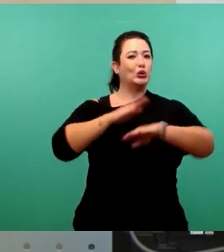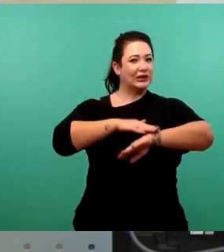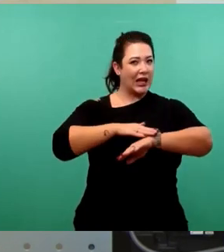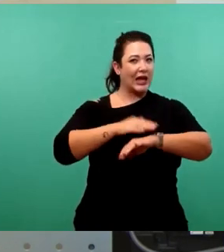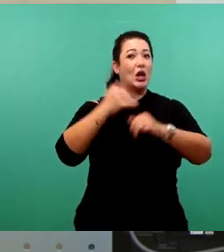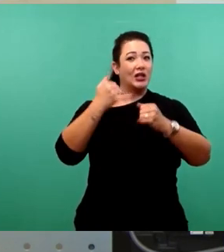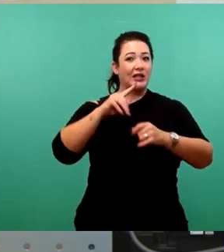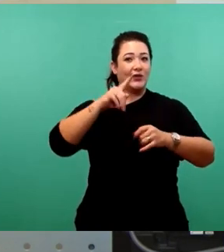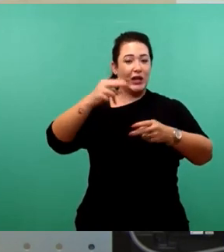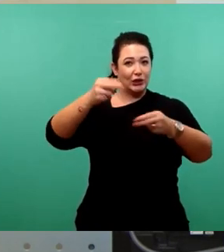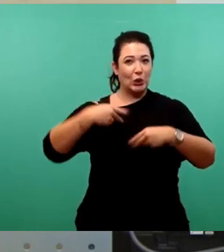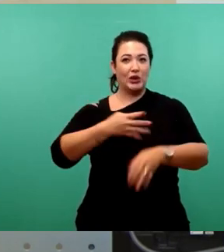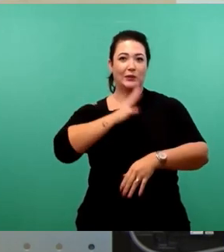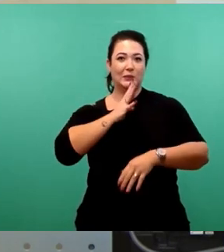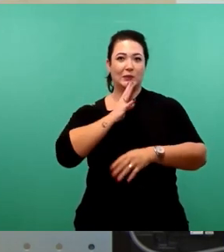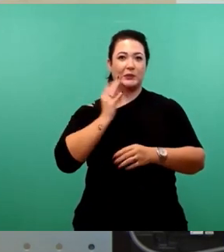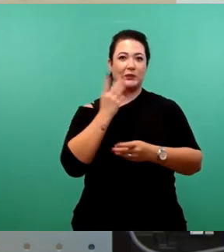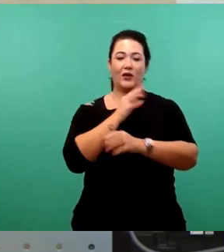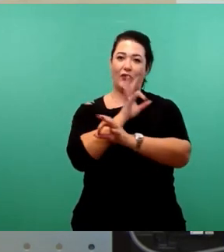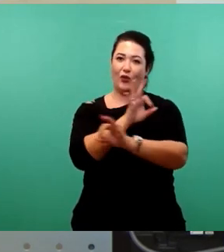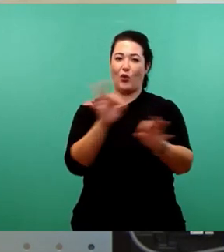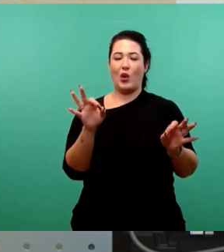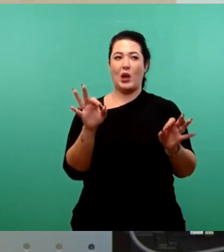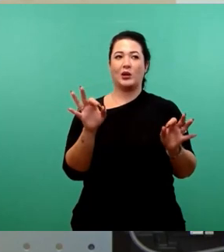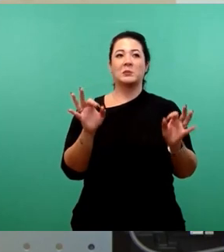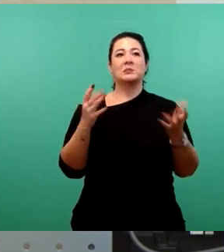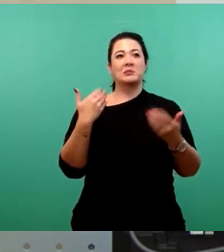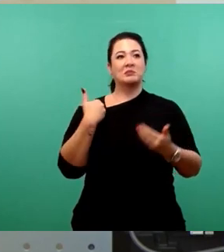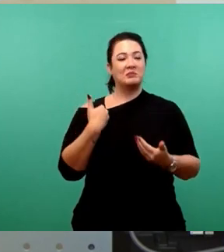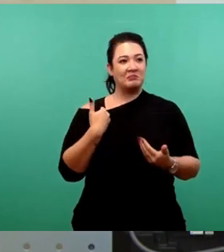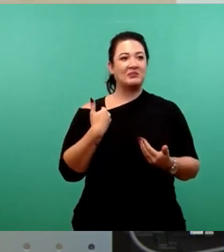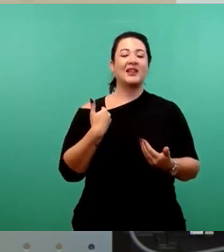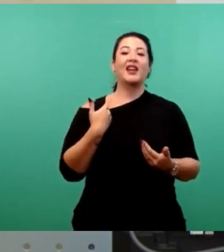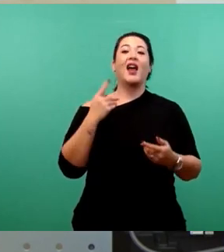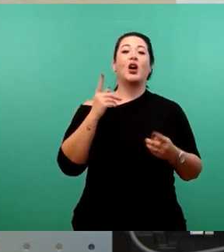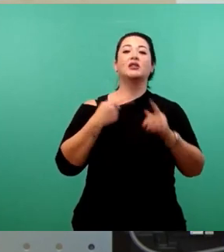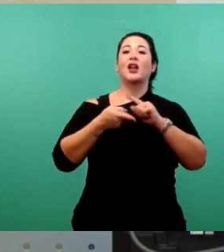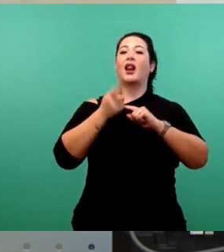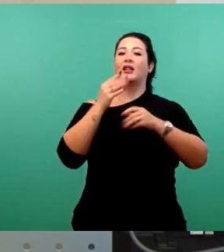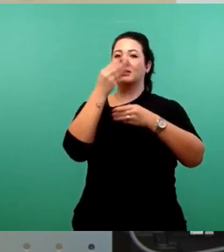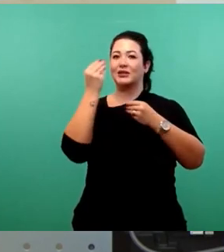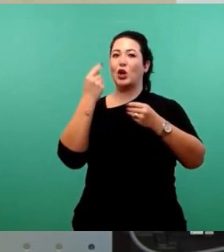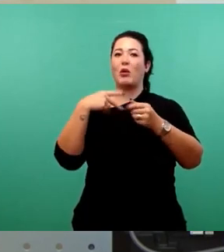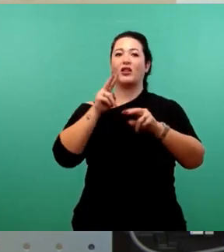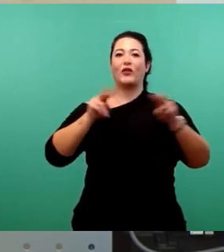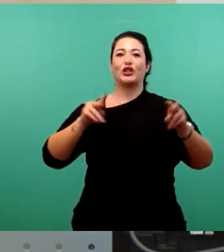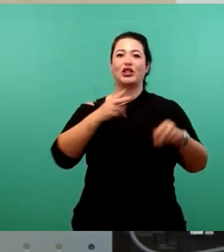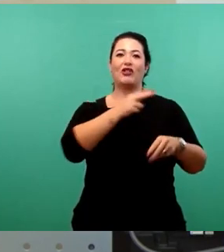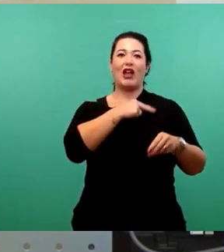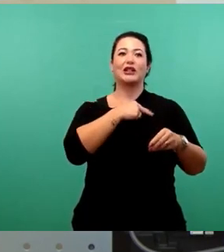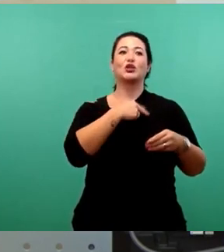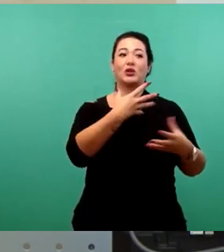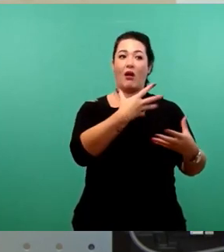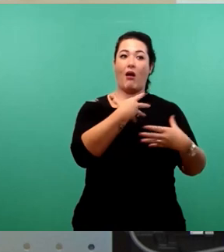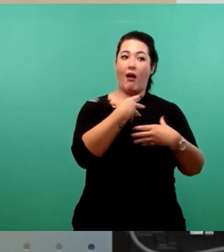zu Ihnen zu sprechen. Und in den Fraktionen, die mich im vergangenen Sommer eingeladen hatten, habe ich mich bereits vorgestellt,